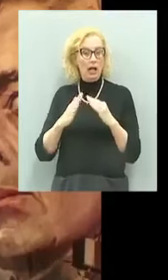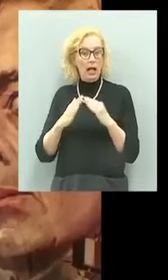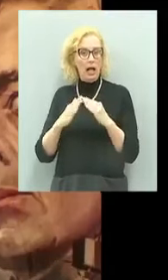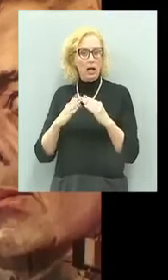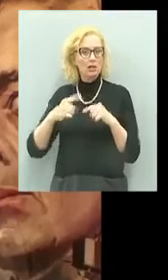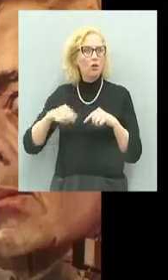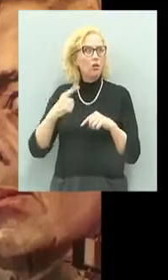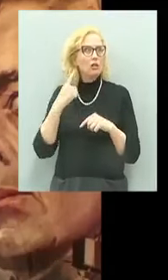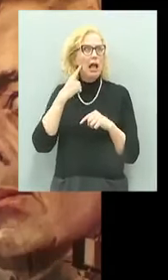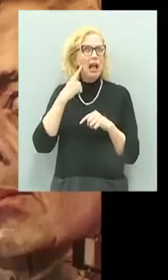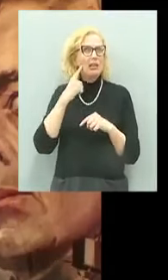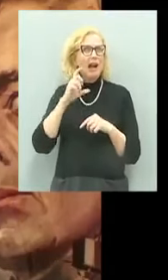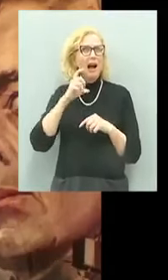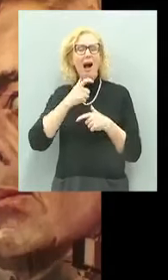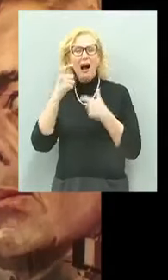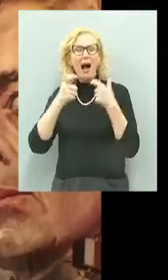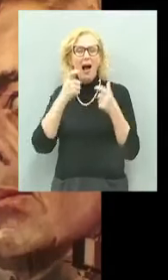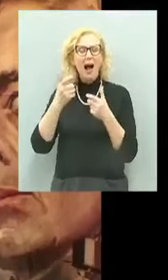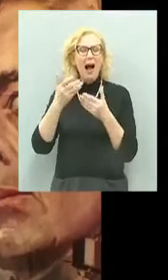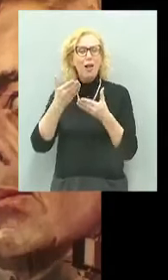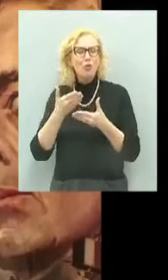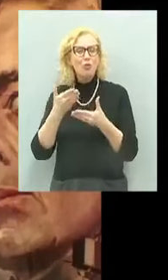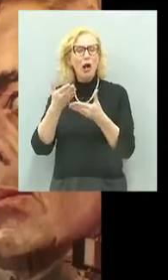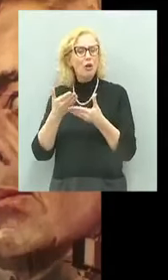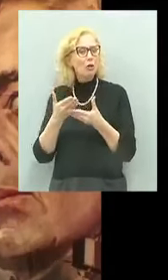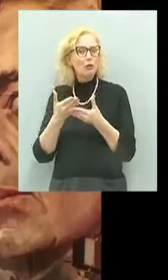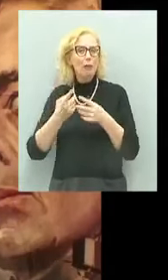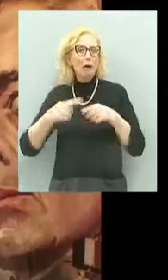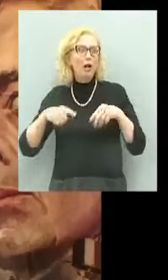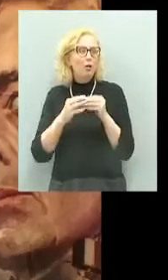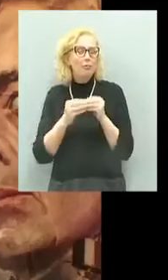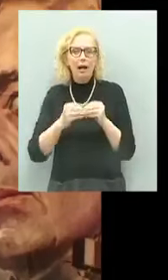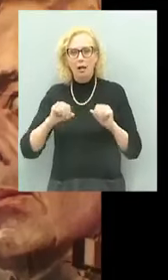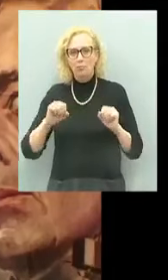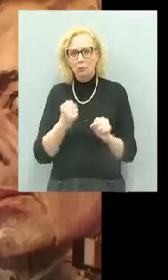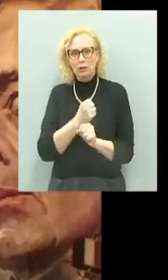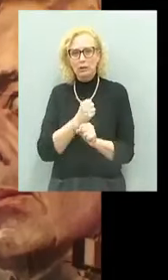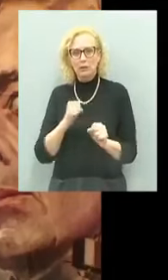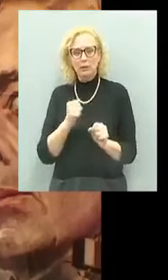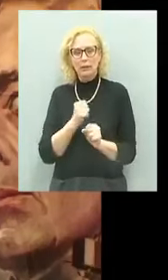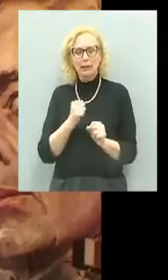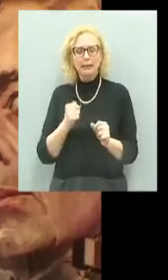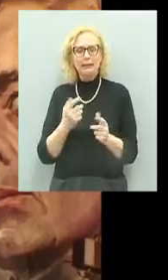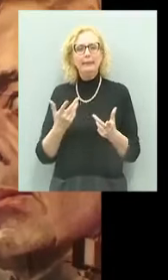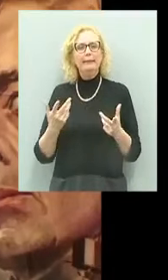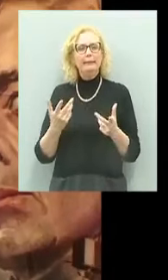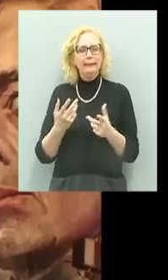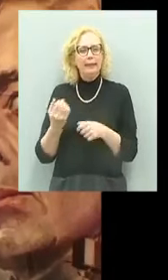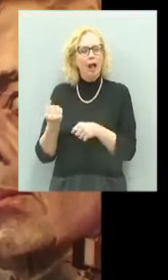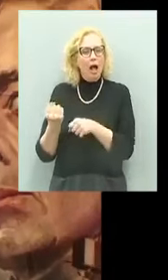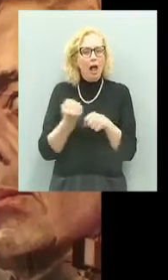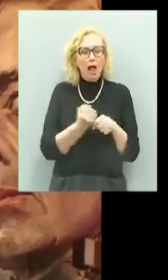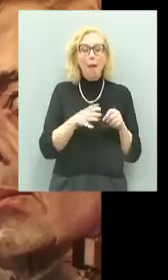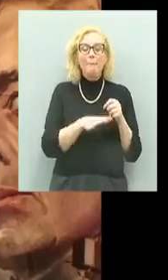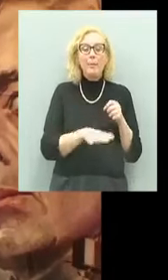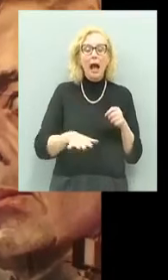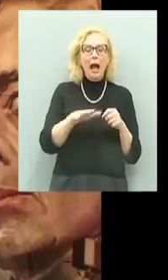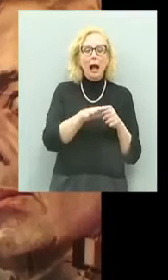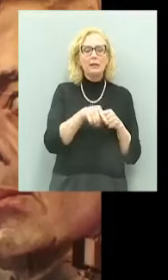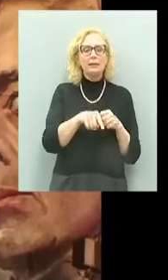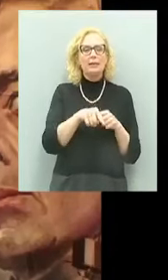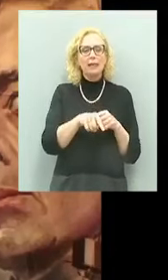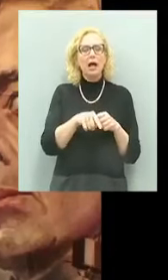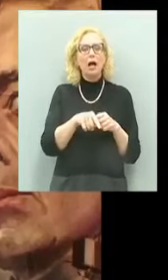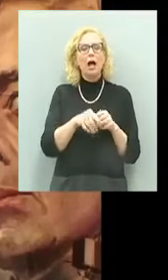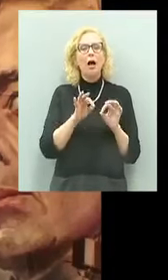appunto noi sentivamo aiuto, che lui gridava aiuto a mio padre, però non poteva fare niente perché, e allora sono venuto giù in piazza, e lì lo hanno